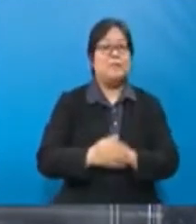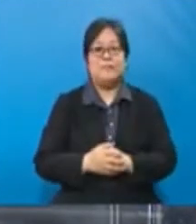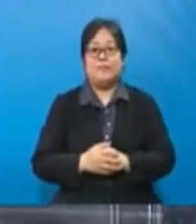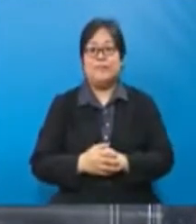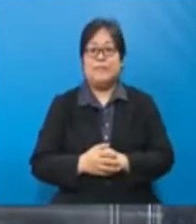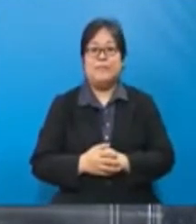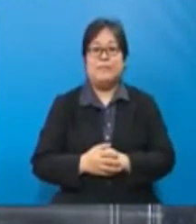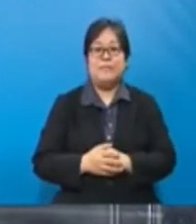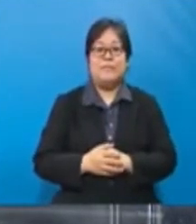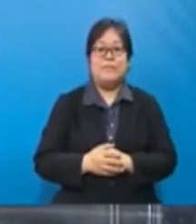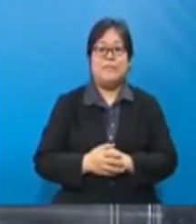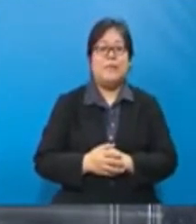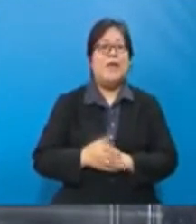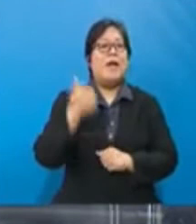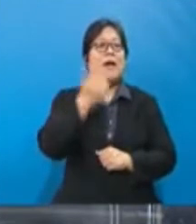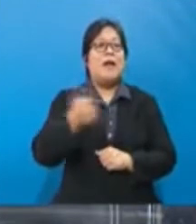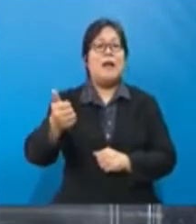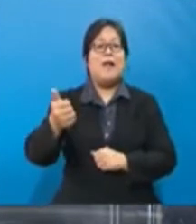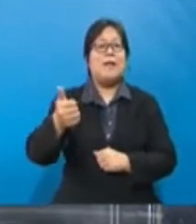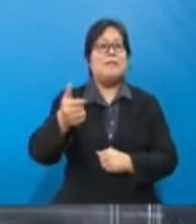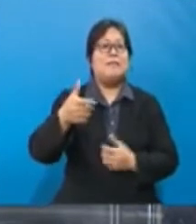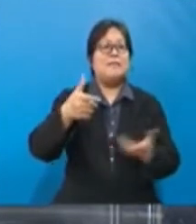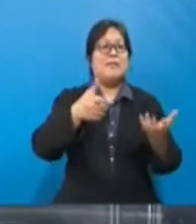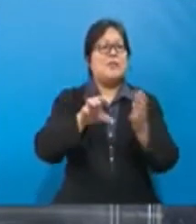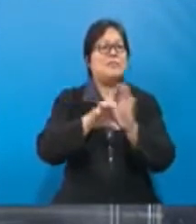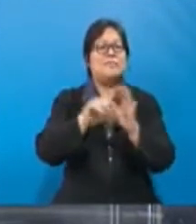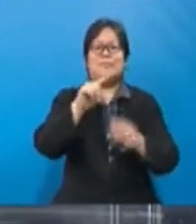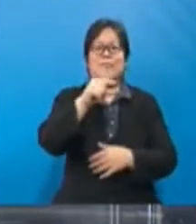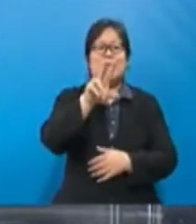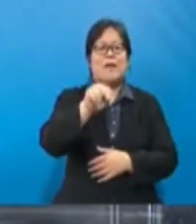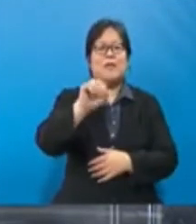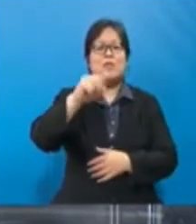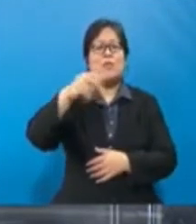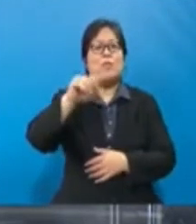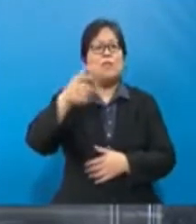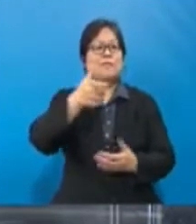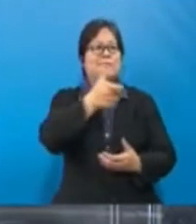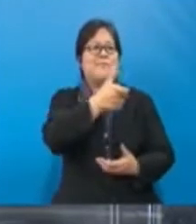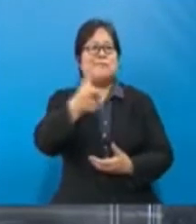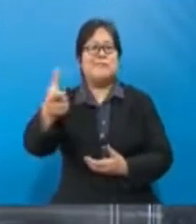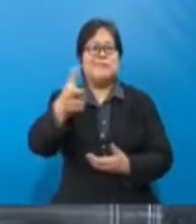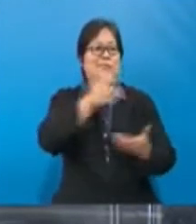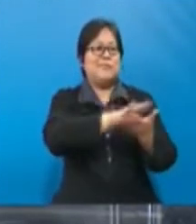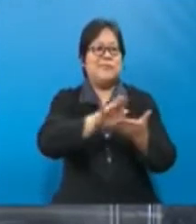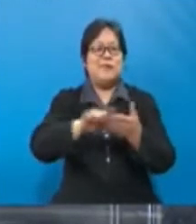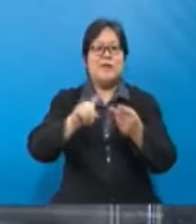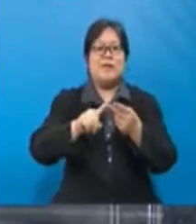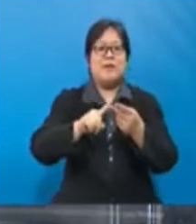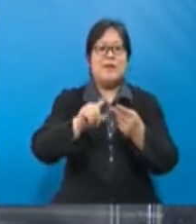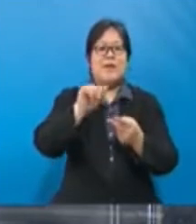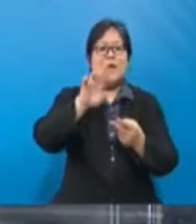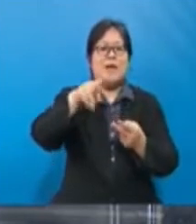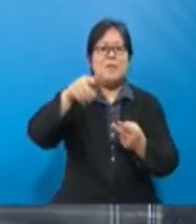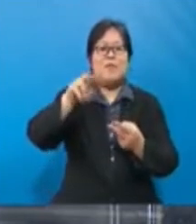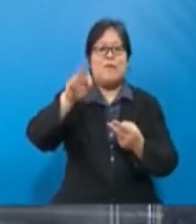alat sanitasi, seperti gun spray ataupun air purifier,